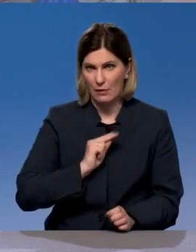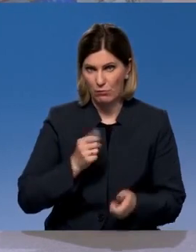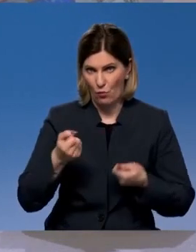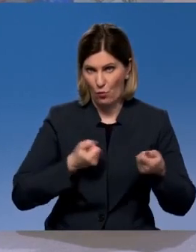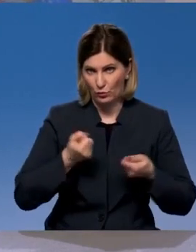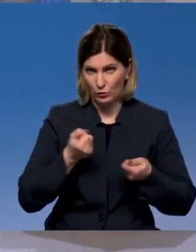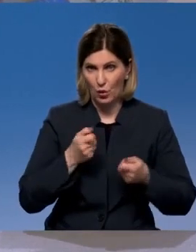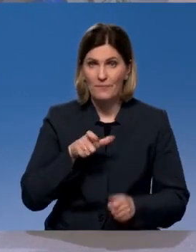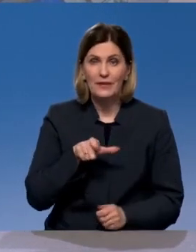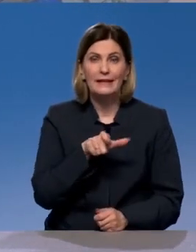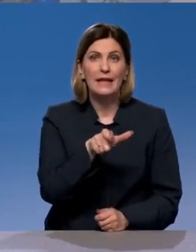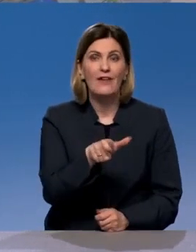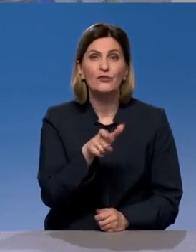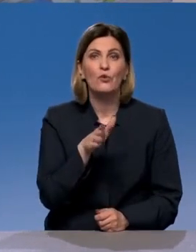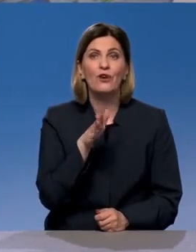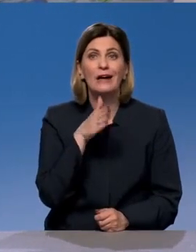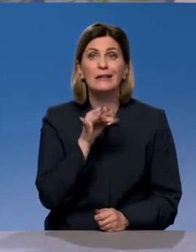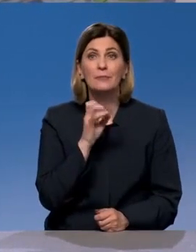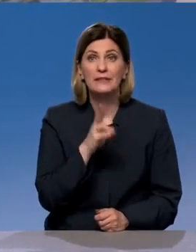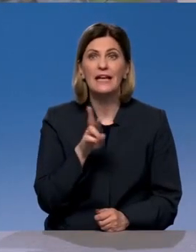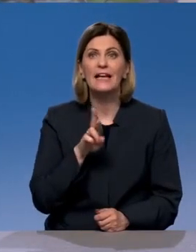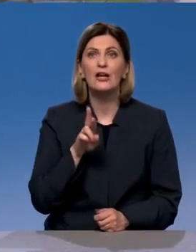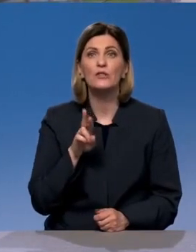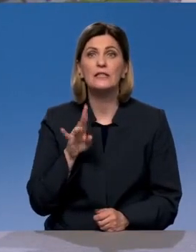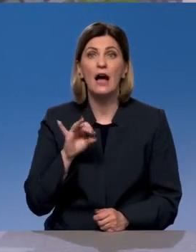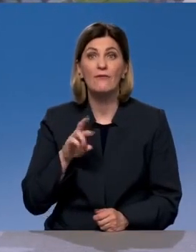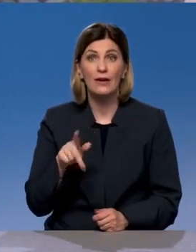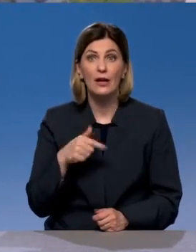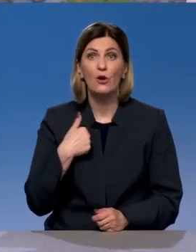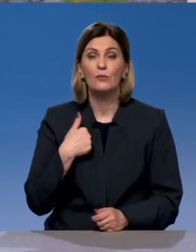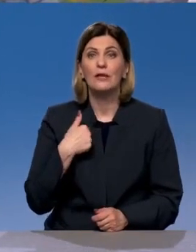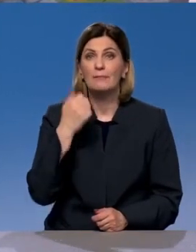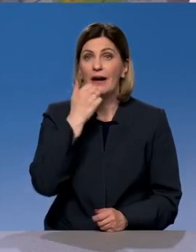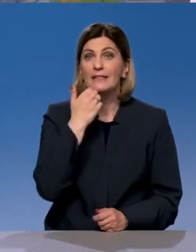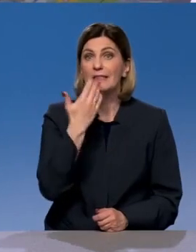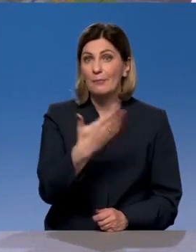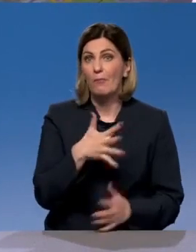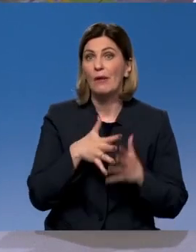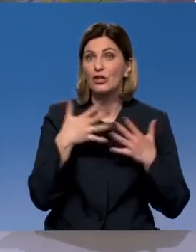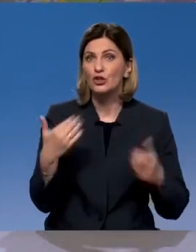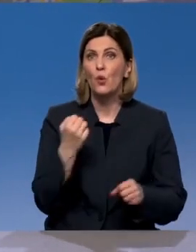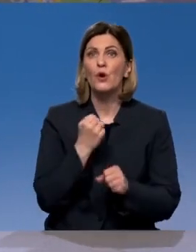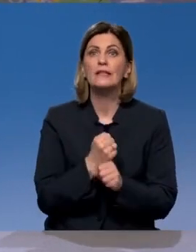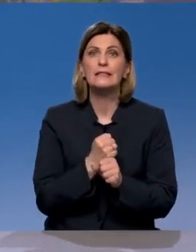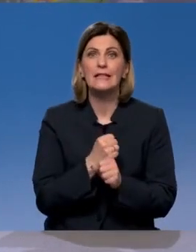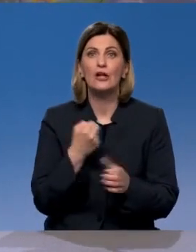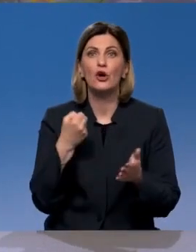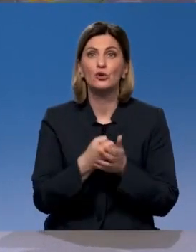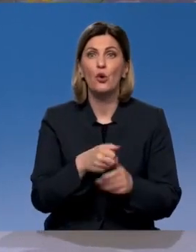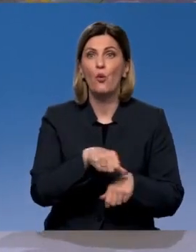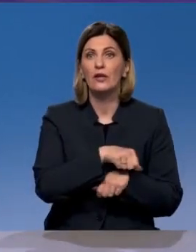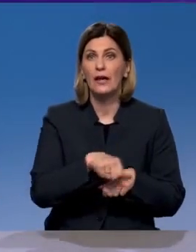Дорога Рыбинск-Ярославль. У нас есть... Спасибо им большое. Сделали до границы Тутаева,